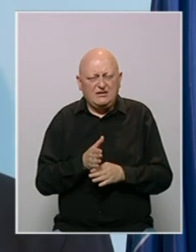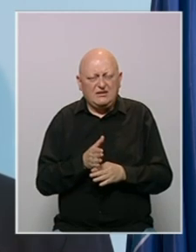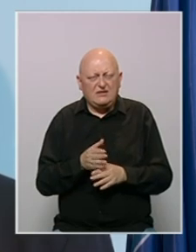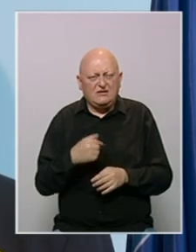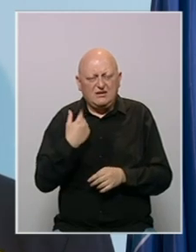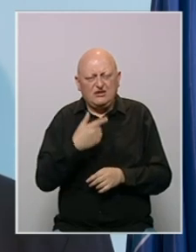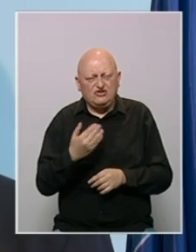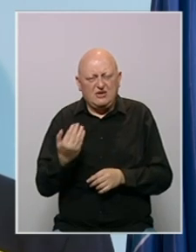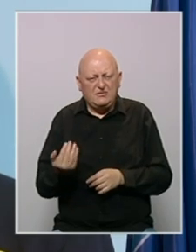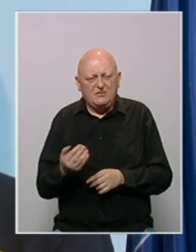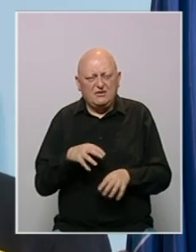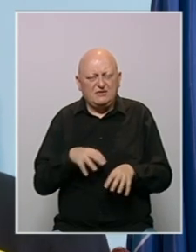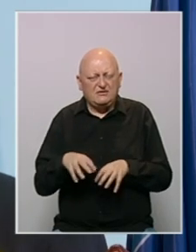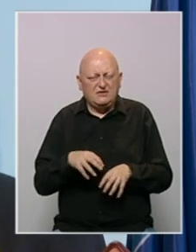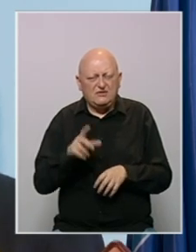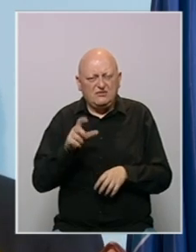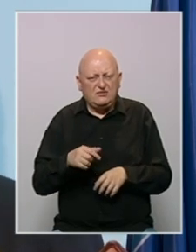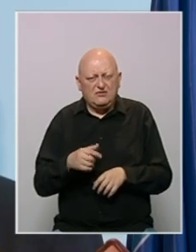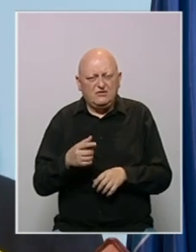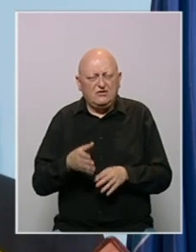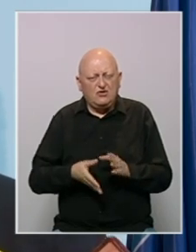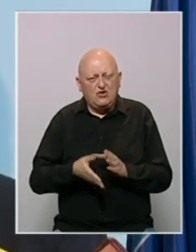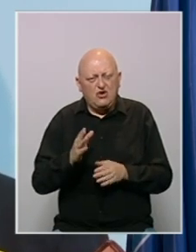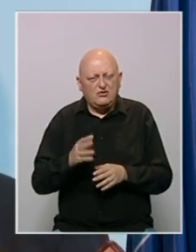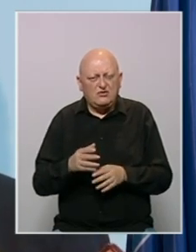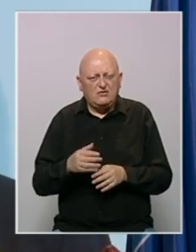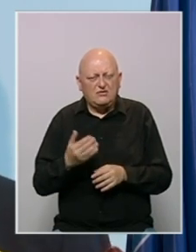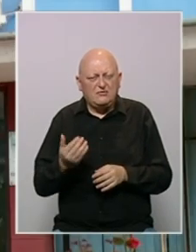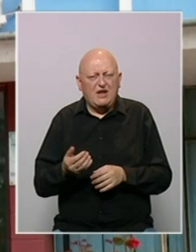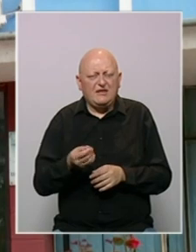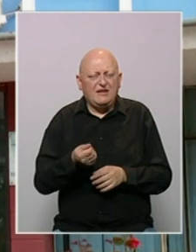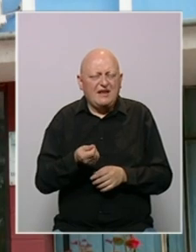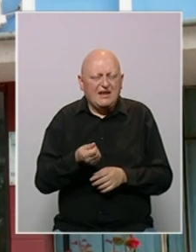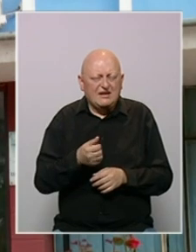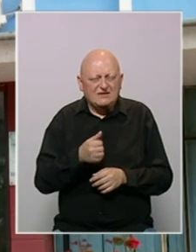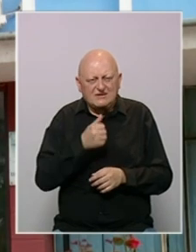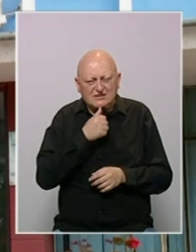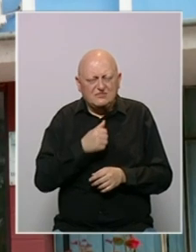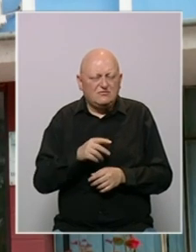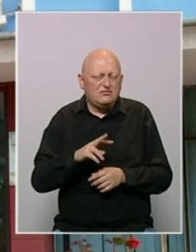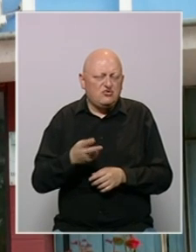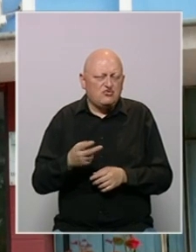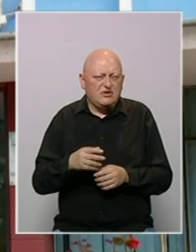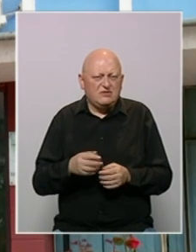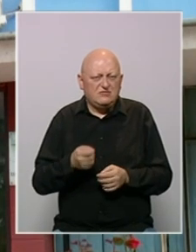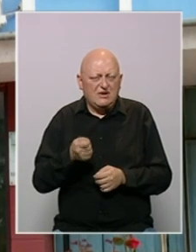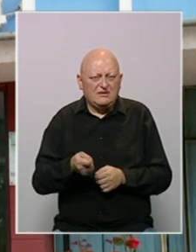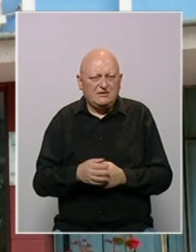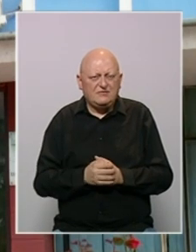lična primanja zaposlenih, da li su to kroz plate, regrese i sve druge naknade.